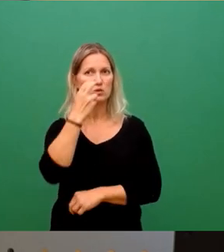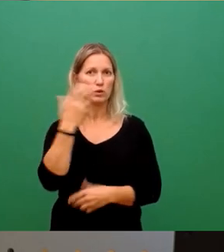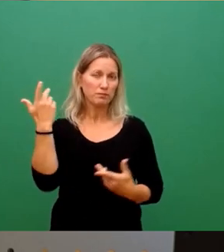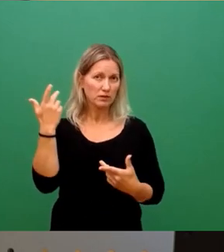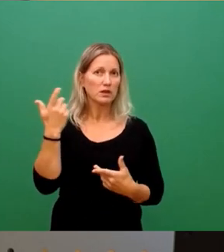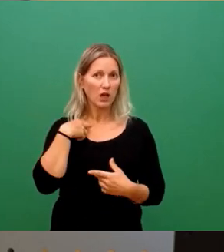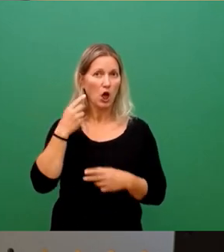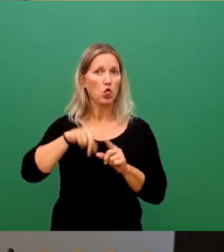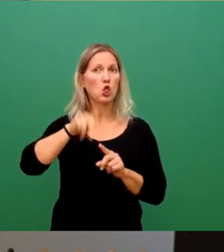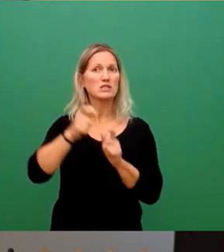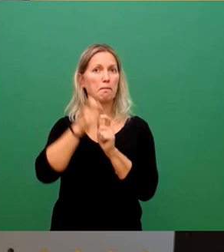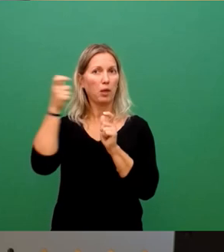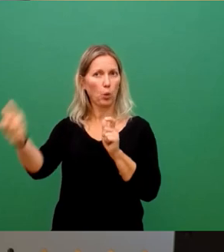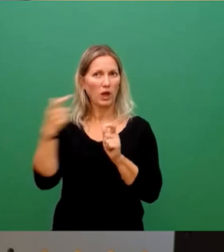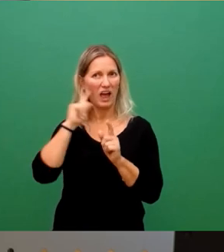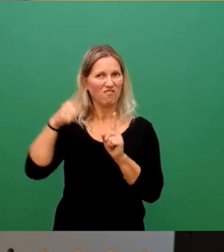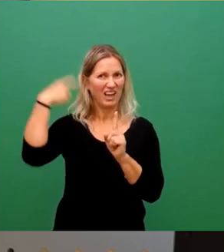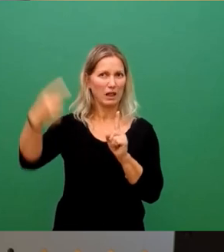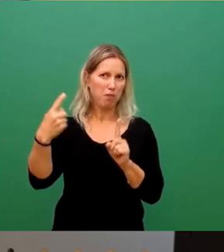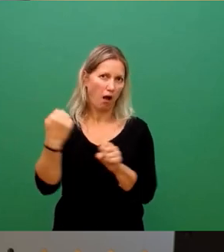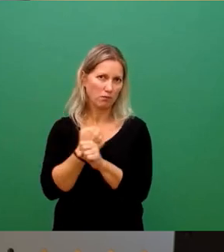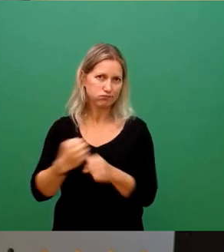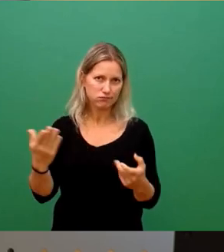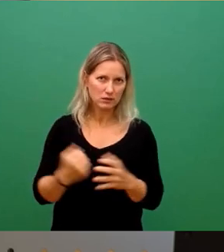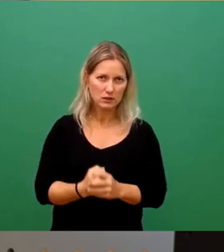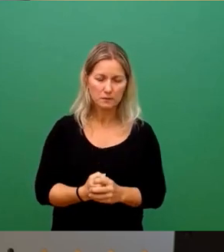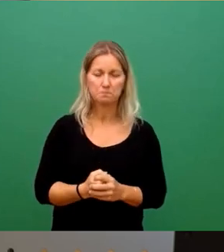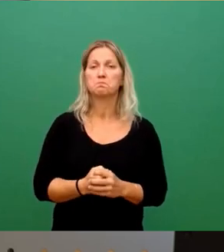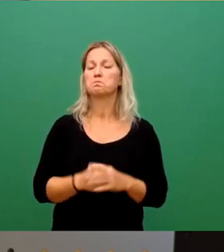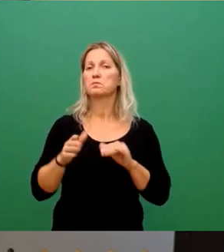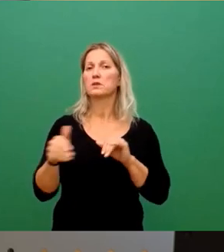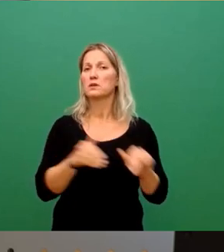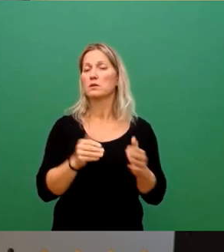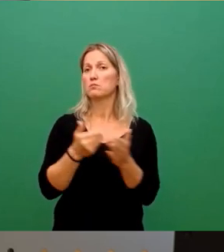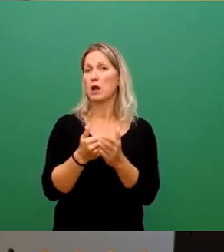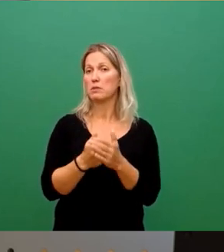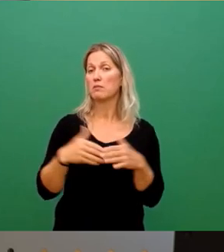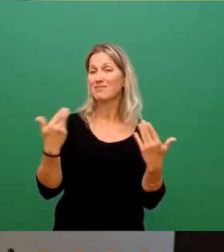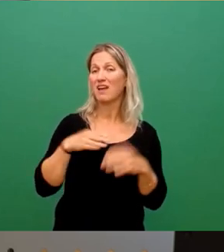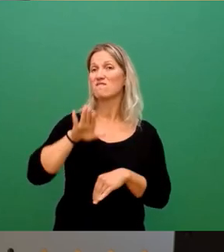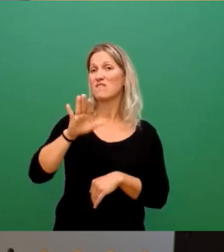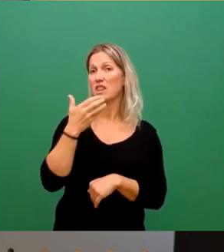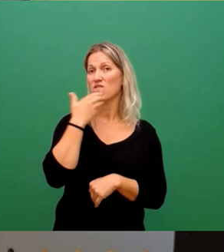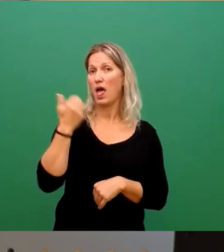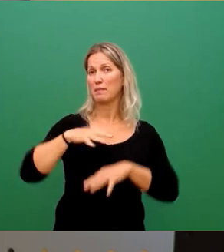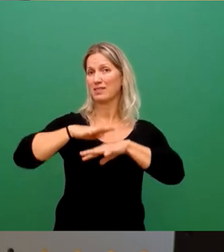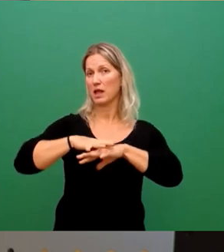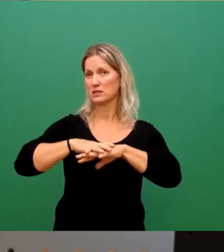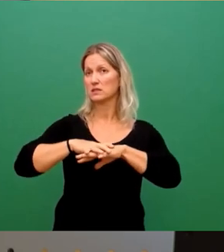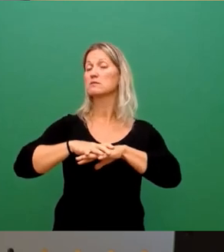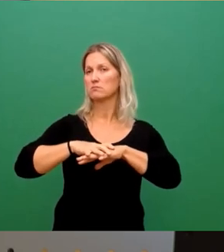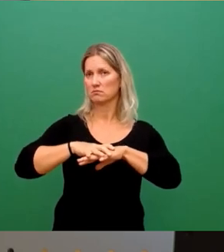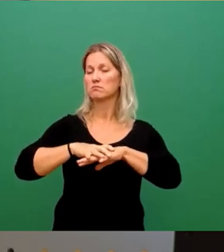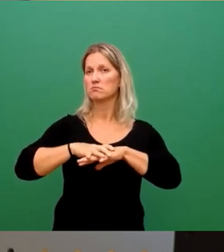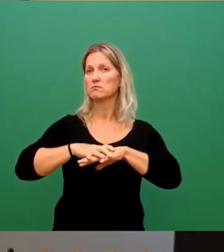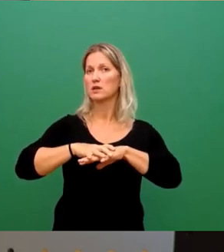auch nicht werden. Das Nächste ist, wenn ich jetzt sage, ich erweitere das Fernwärmenetz in Stadtteile, wie eben jetzt